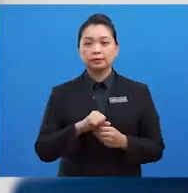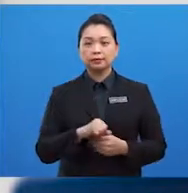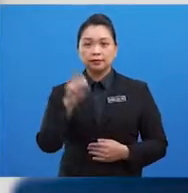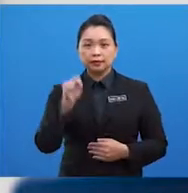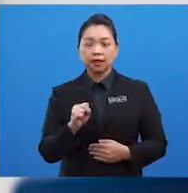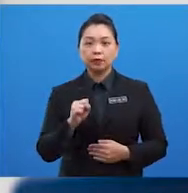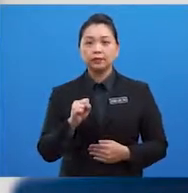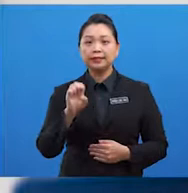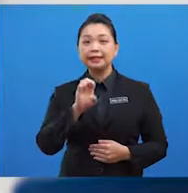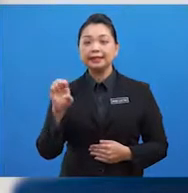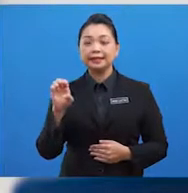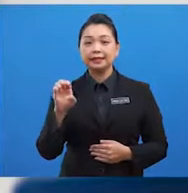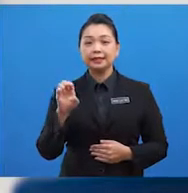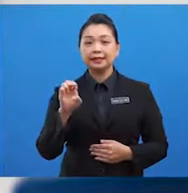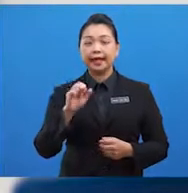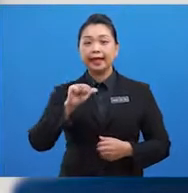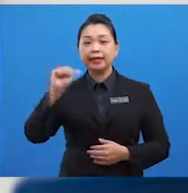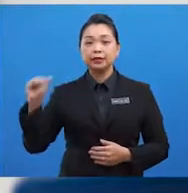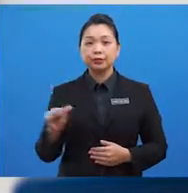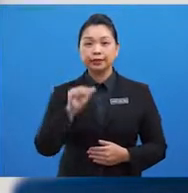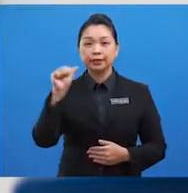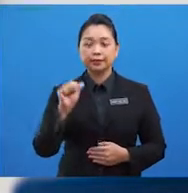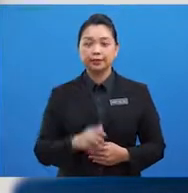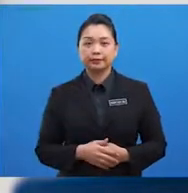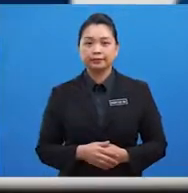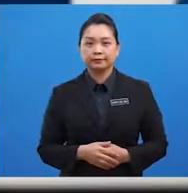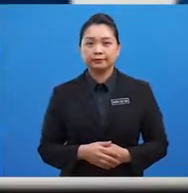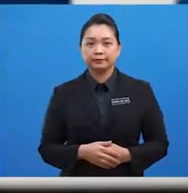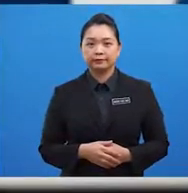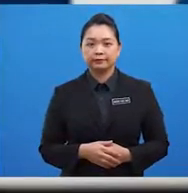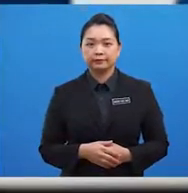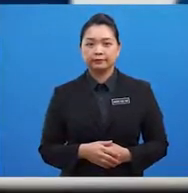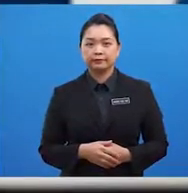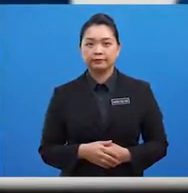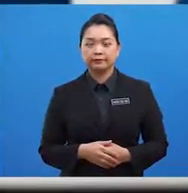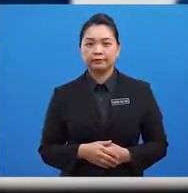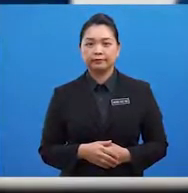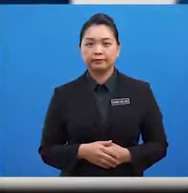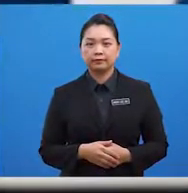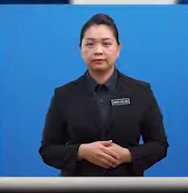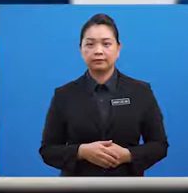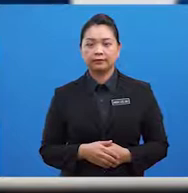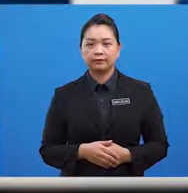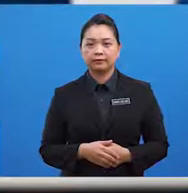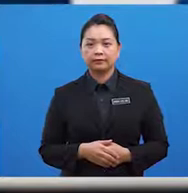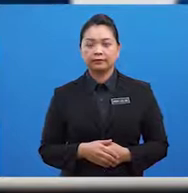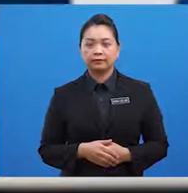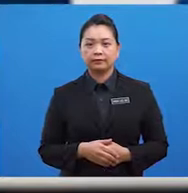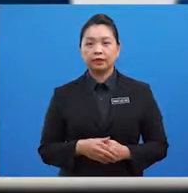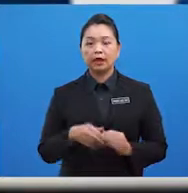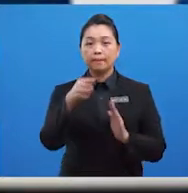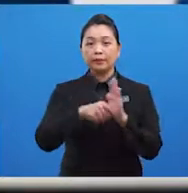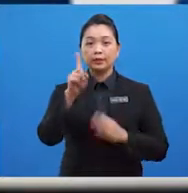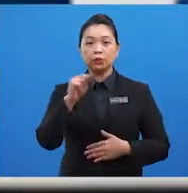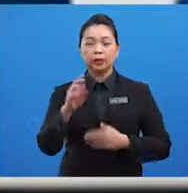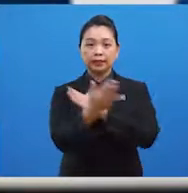ASEAN atau juga dikenali sebagai Persatuan Negara